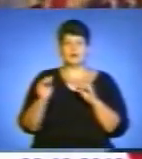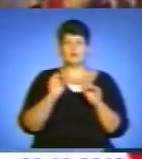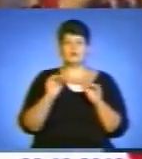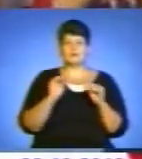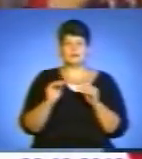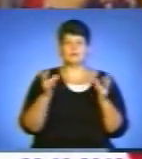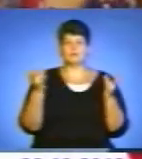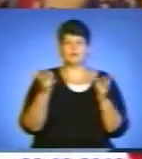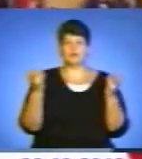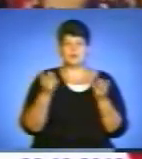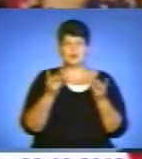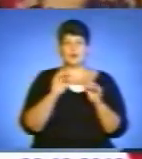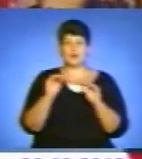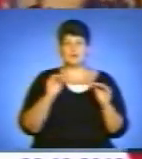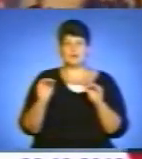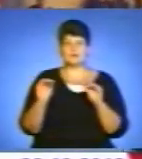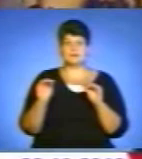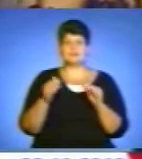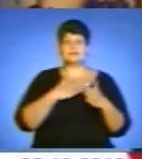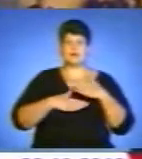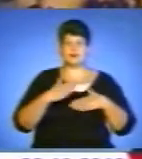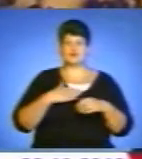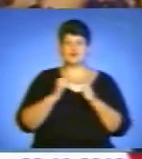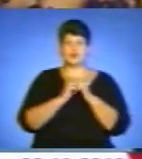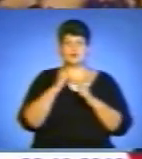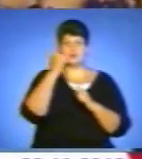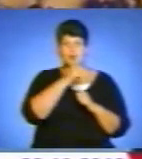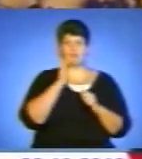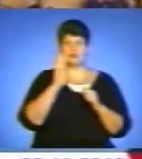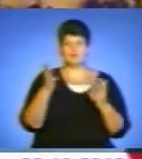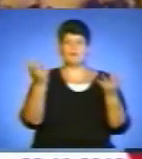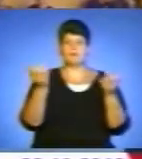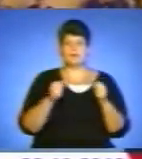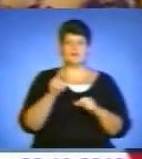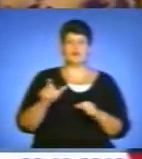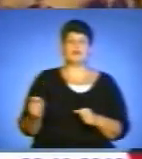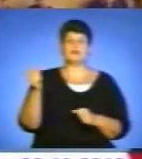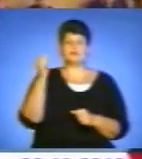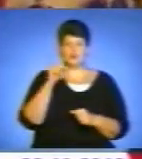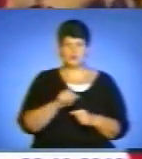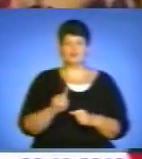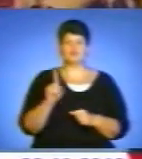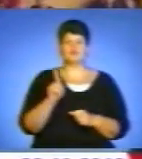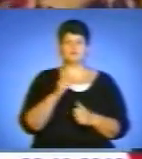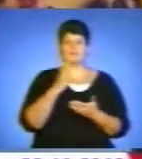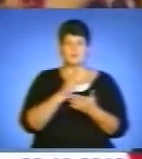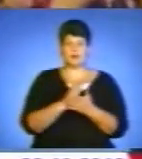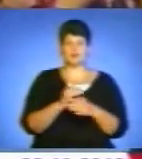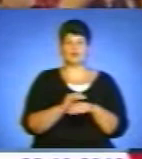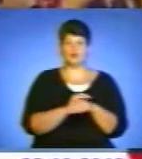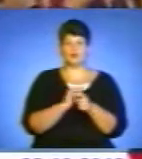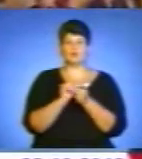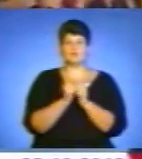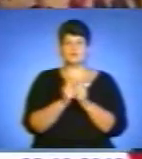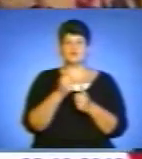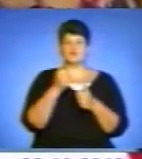необхідний попут. І ми з радістю будемо кожного року приймати людей тут, тому що, по-перше, термин приймає добро борцівську школу,